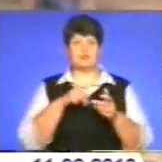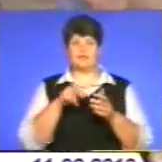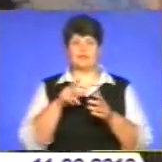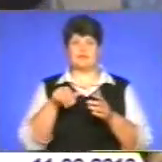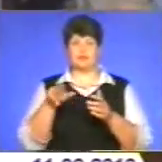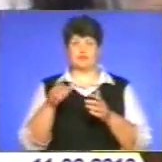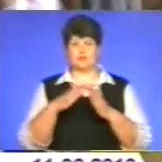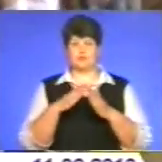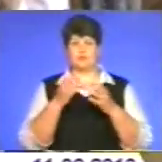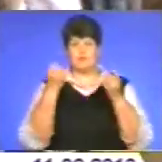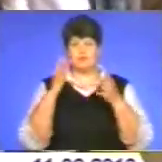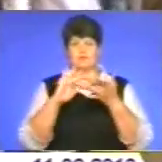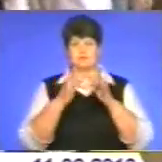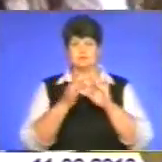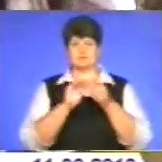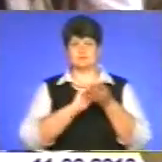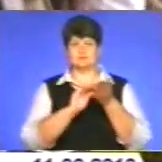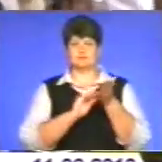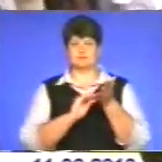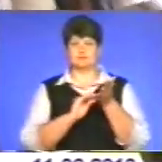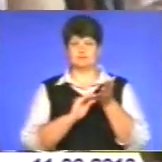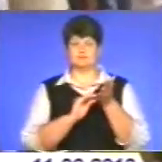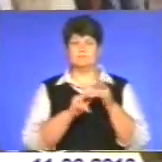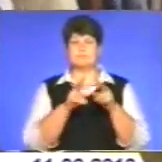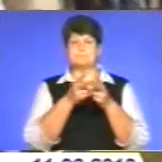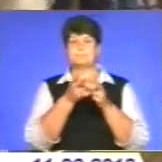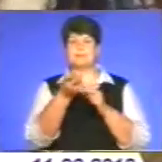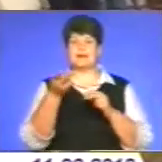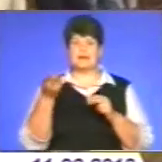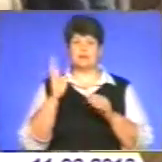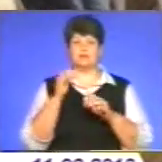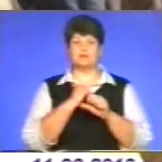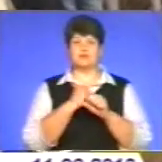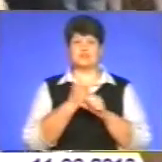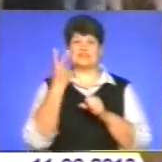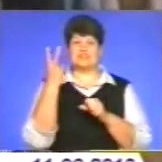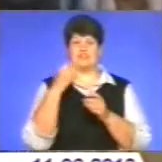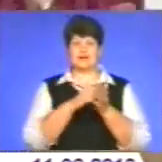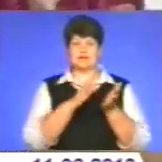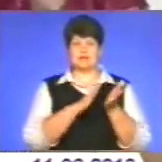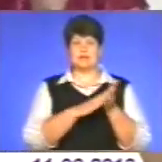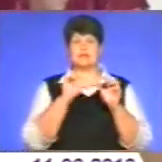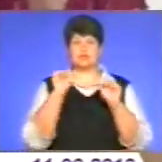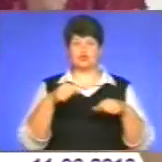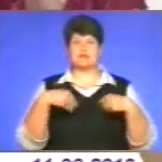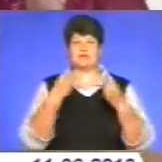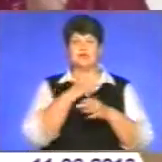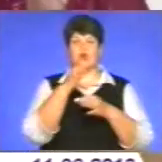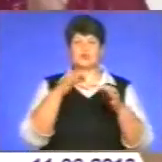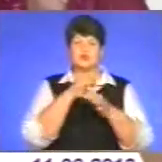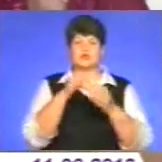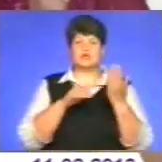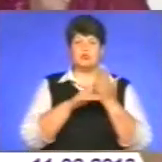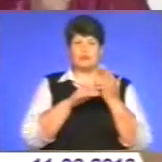дому. Достатньо мати інтернет-мережу. Паралельно в управлінні працюватимуть два реєстратори, які зможуть надати консультації і